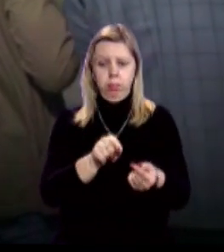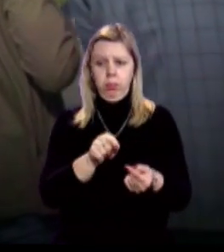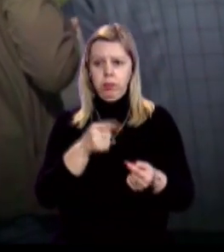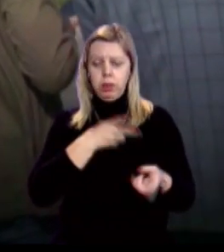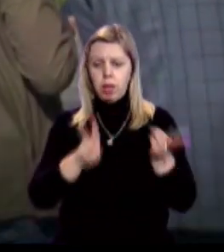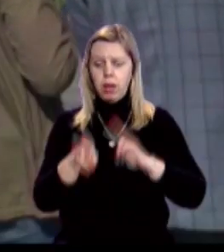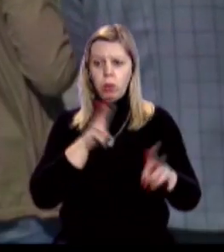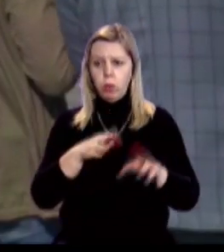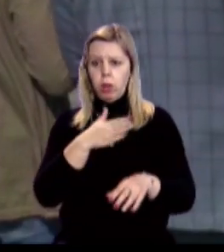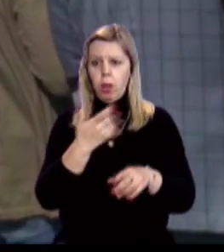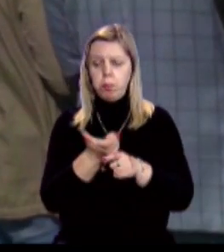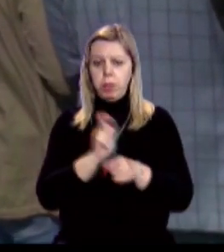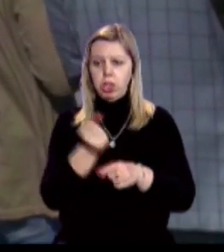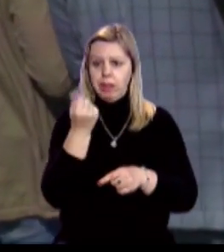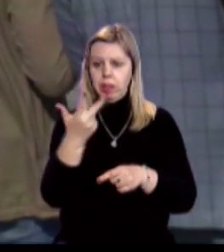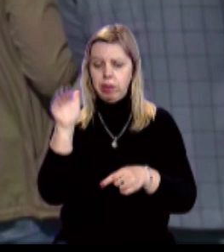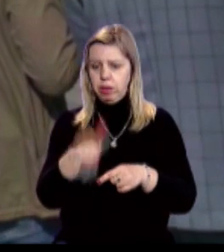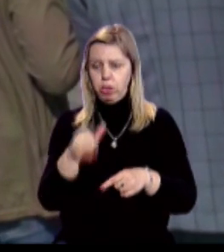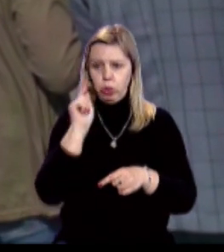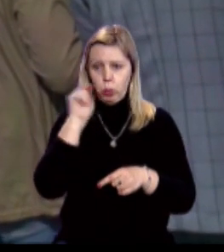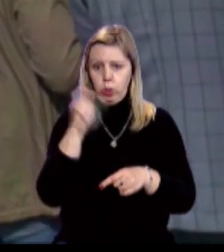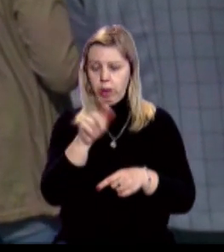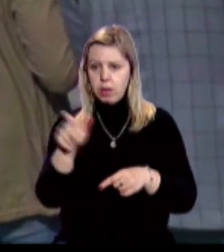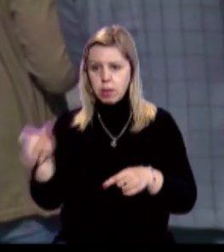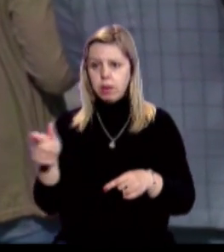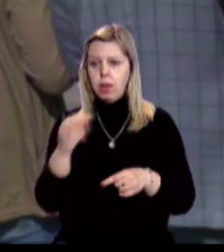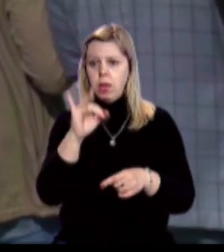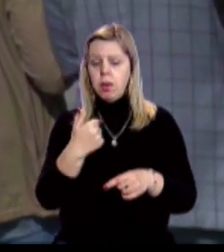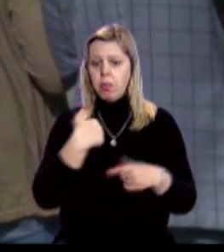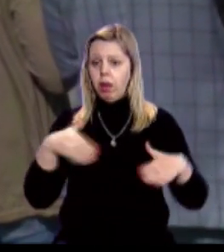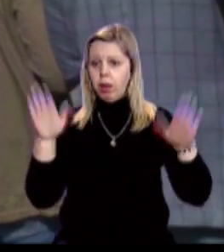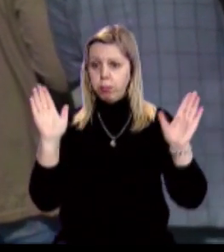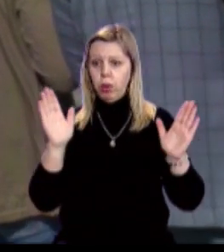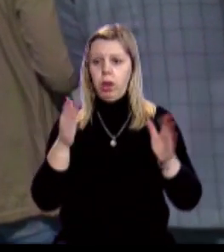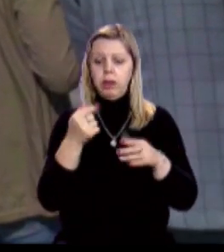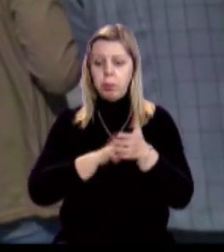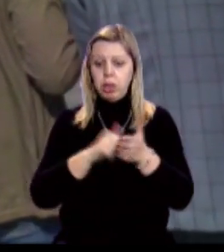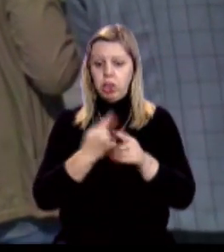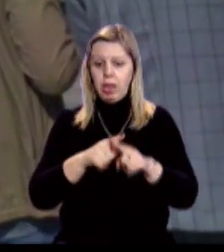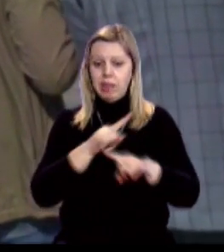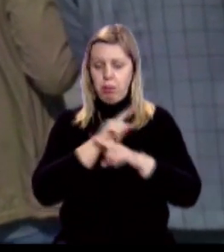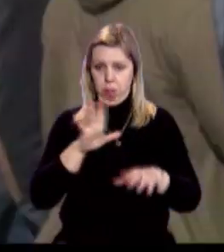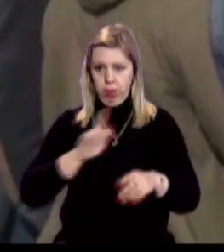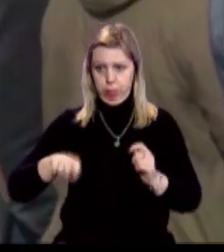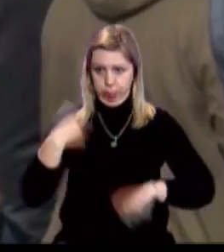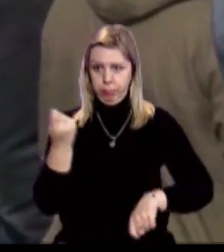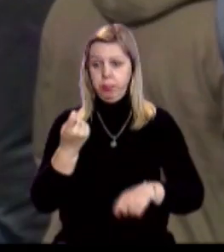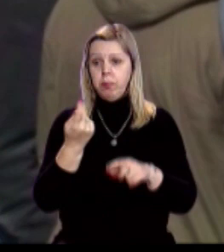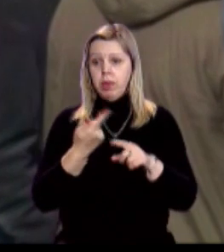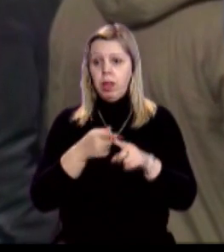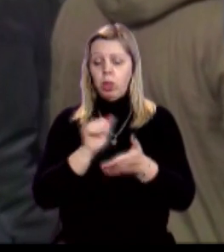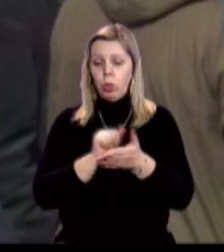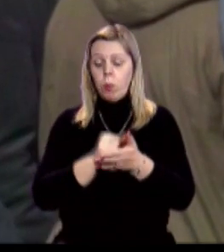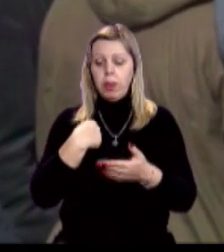загинуло купа більше 13 тисяч українців, і капітуляція з причиною те, що ці смерті були марними. А в